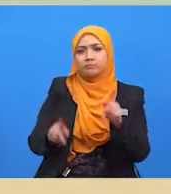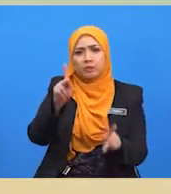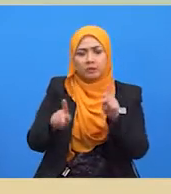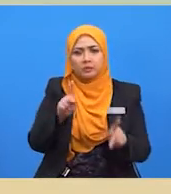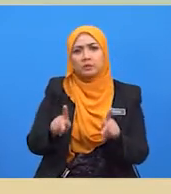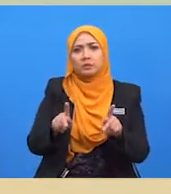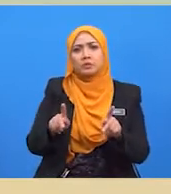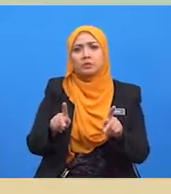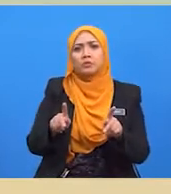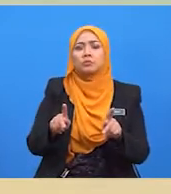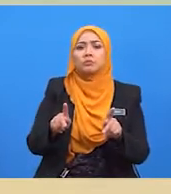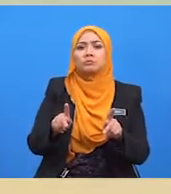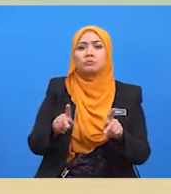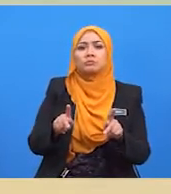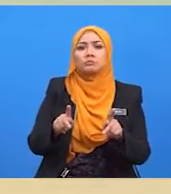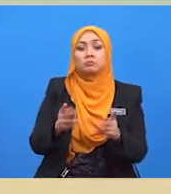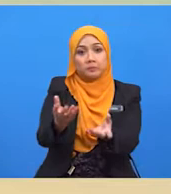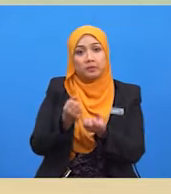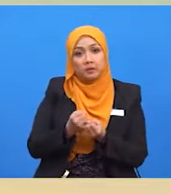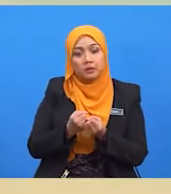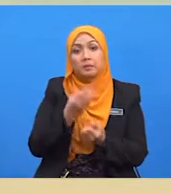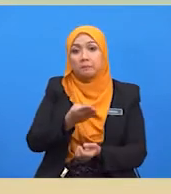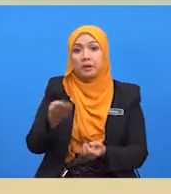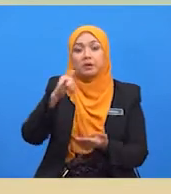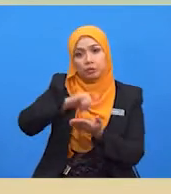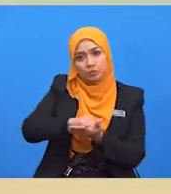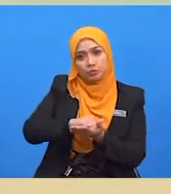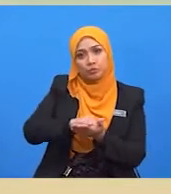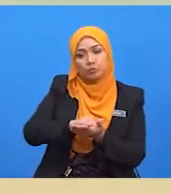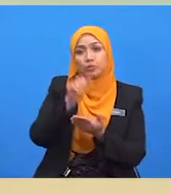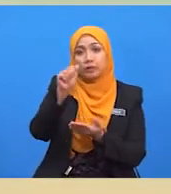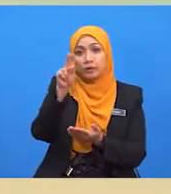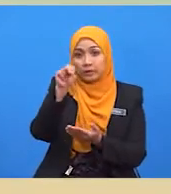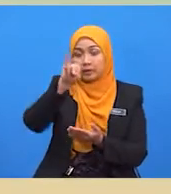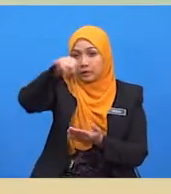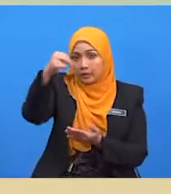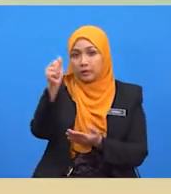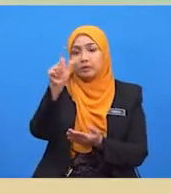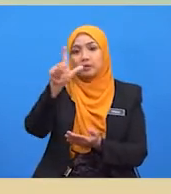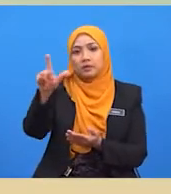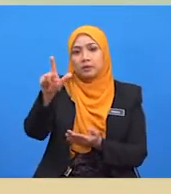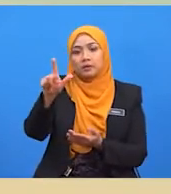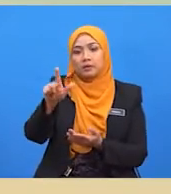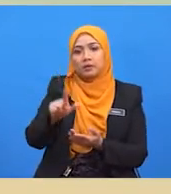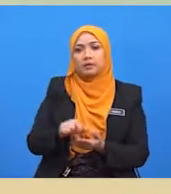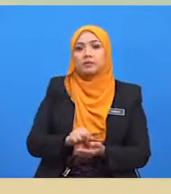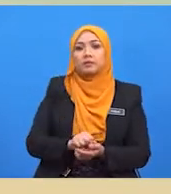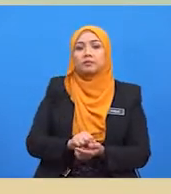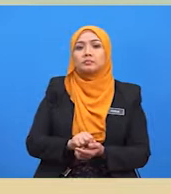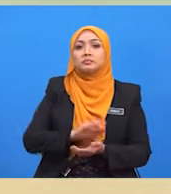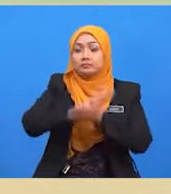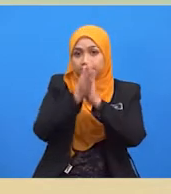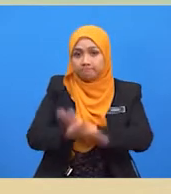jika keanjalan permintaan komoditi import tersebut anjal, maka pengenang terif